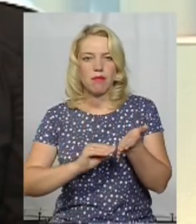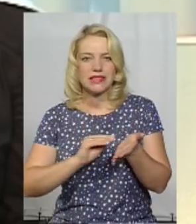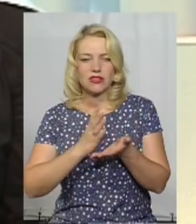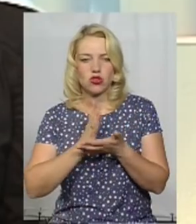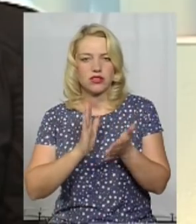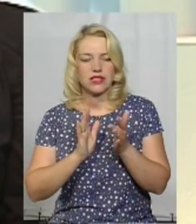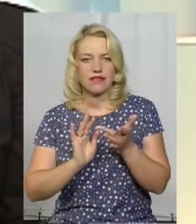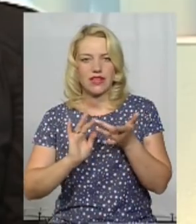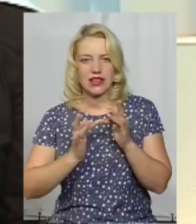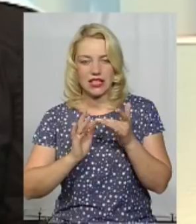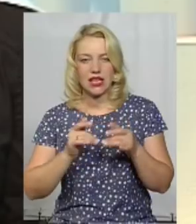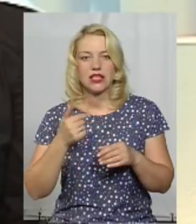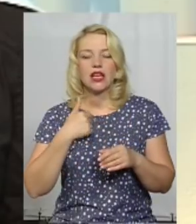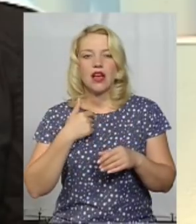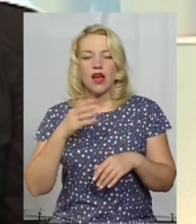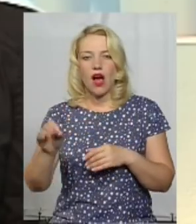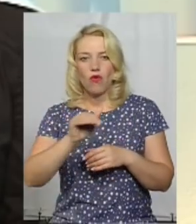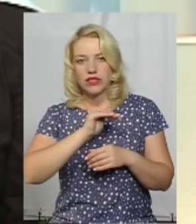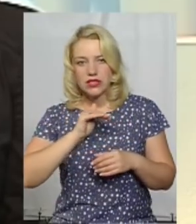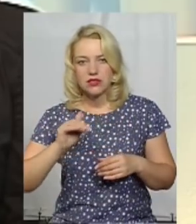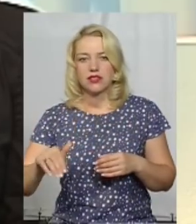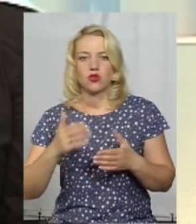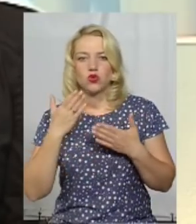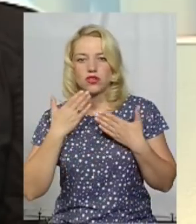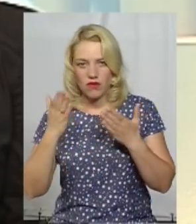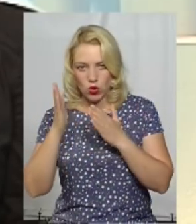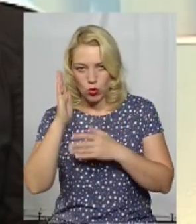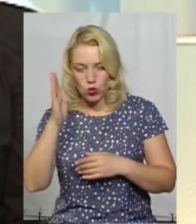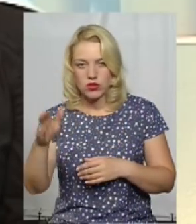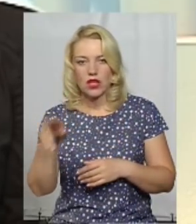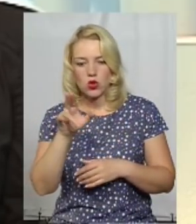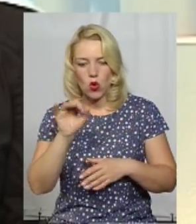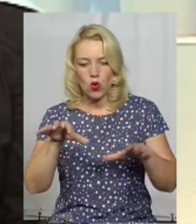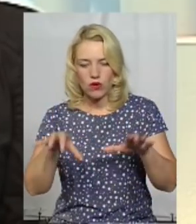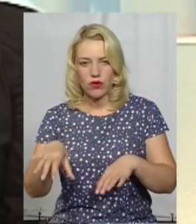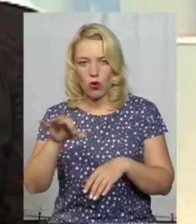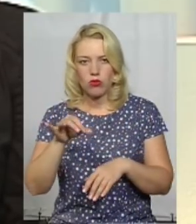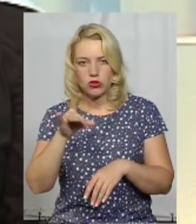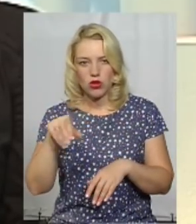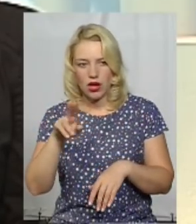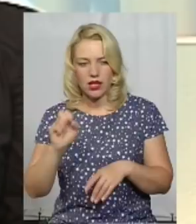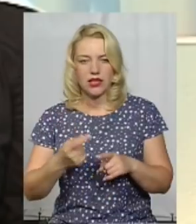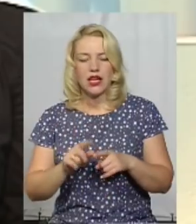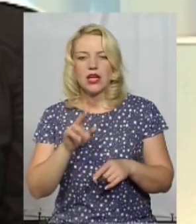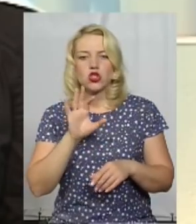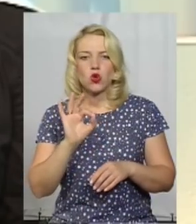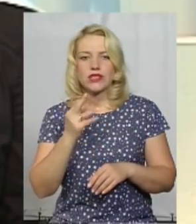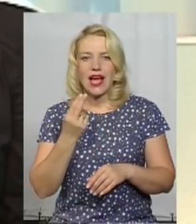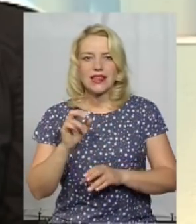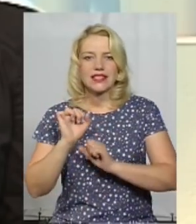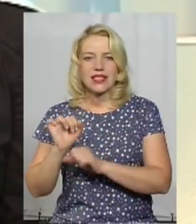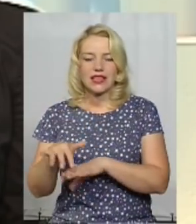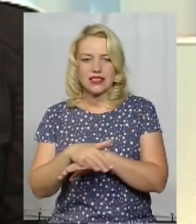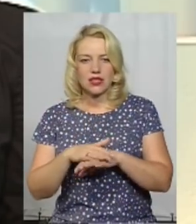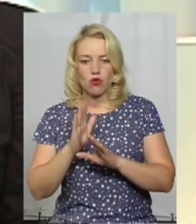офіційно звернуся до голови обласної ради, звернуся в постійно діючу комісію соціального захисту населення і буду